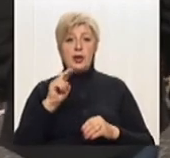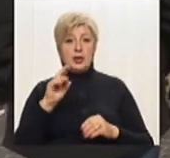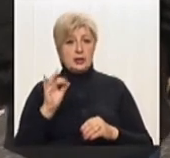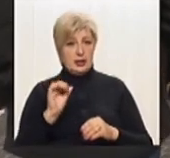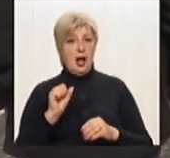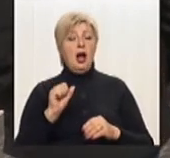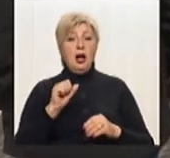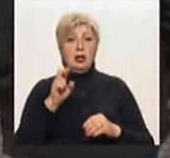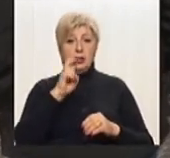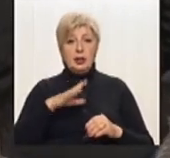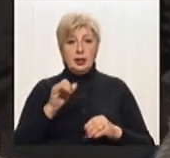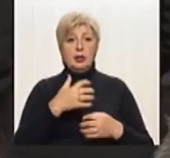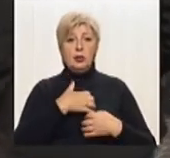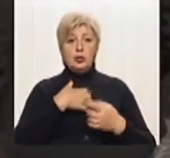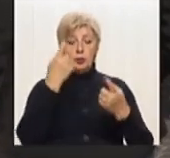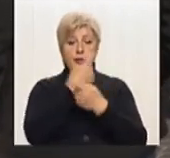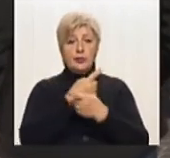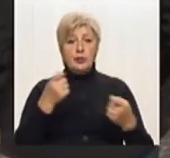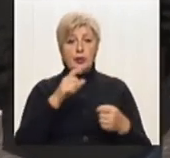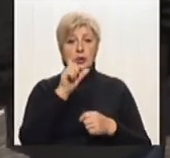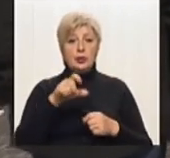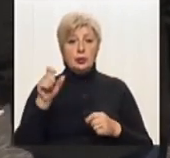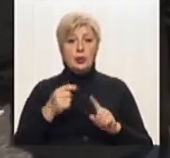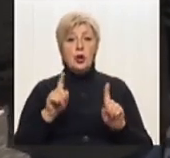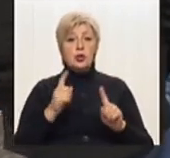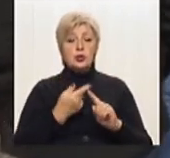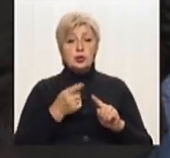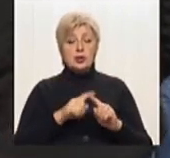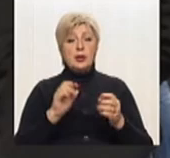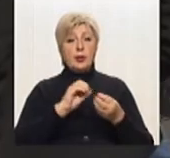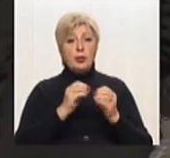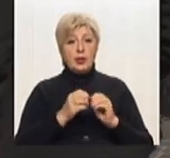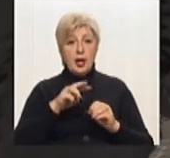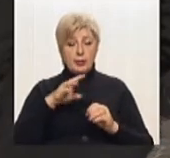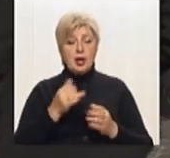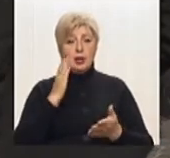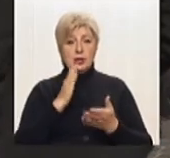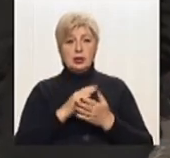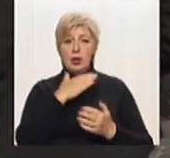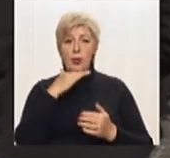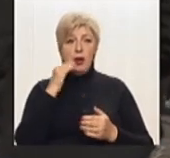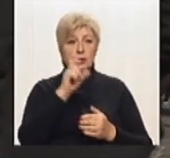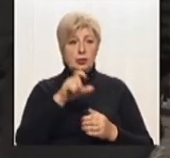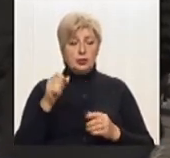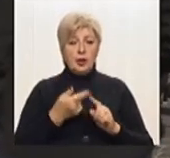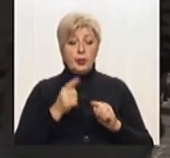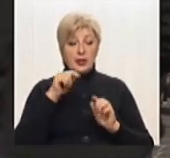Зокрема, ми хочемо проінформувати людей, що ці проблеми існують, адже багато людей про це навіть не задумуються».